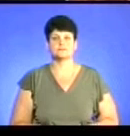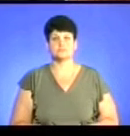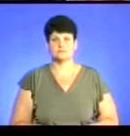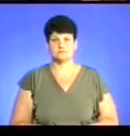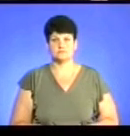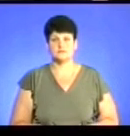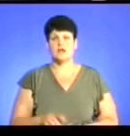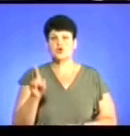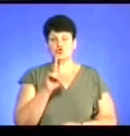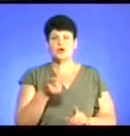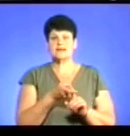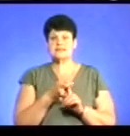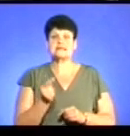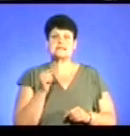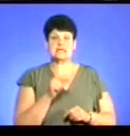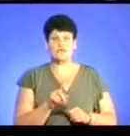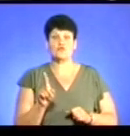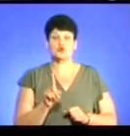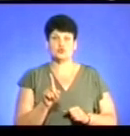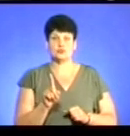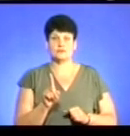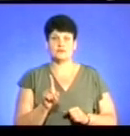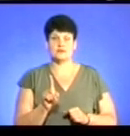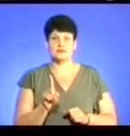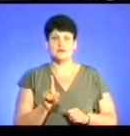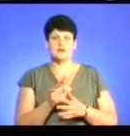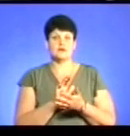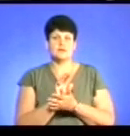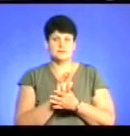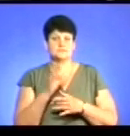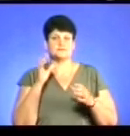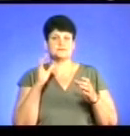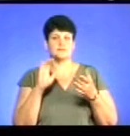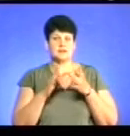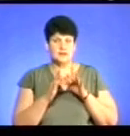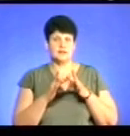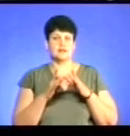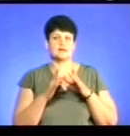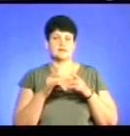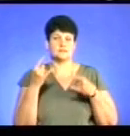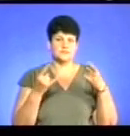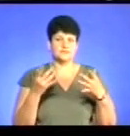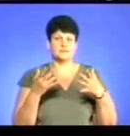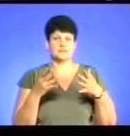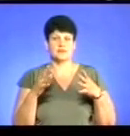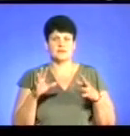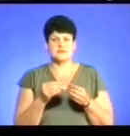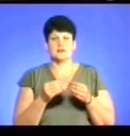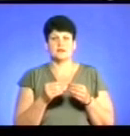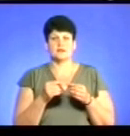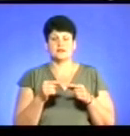Що касається того, що в средствах масової інформації, в інтернете, всі ці такі